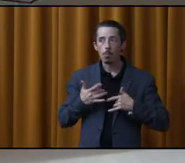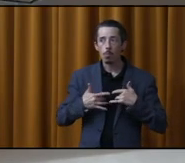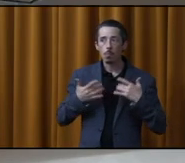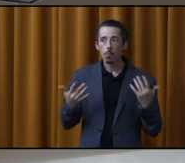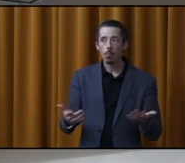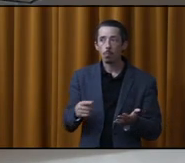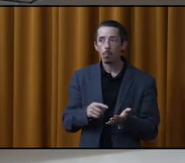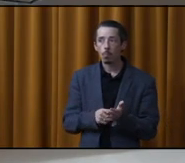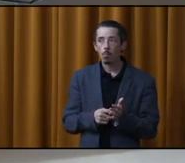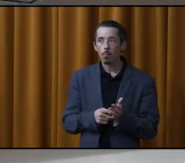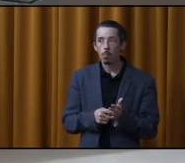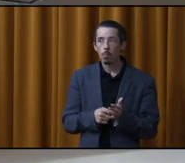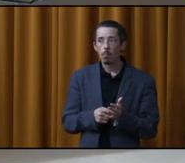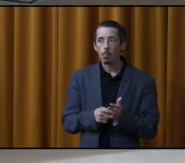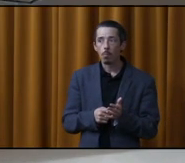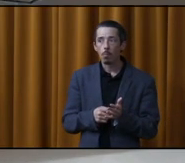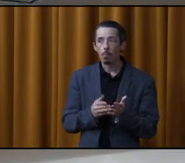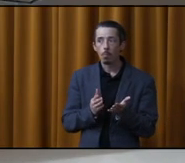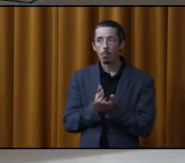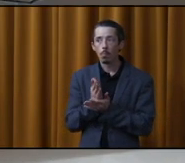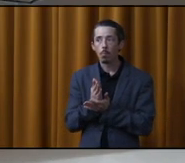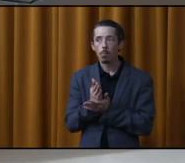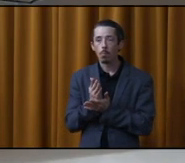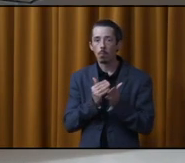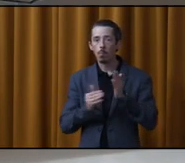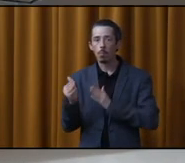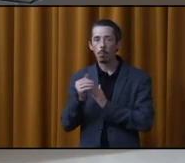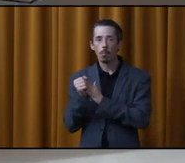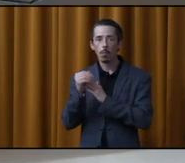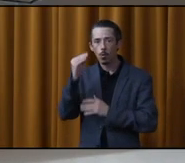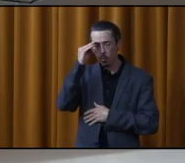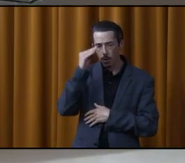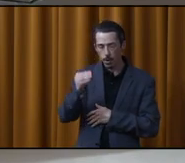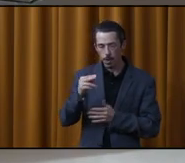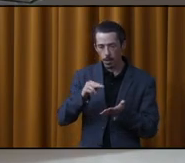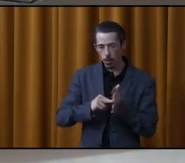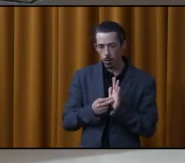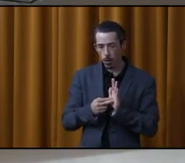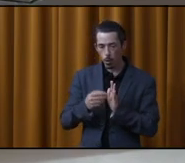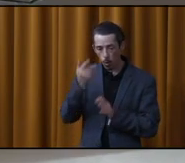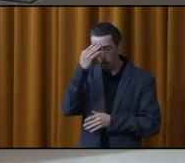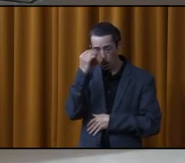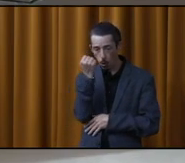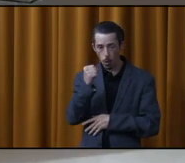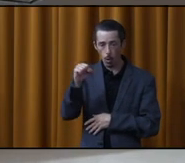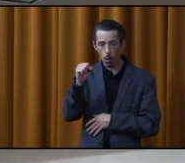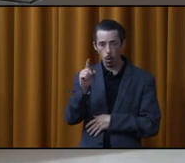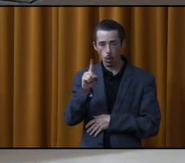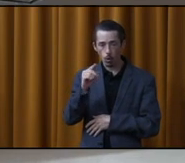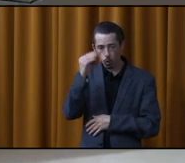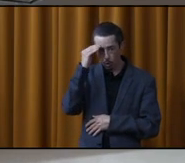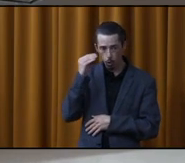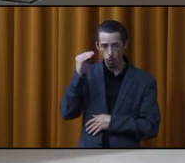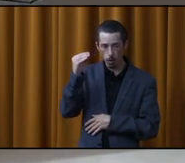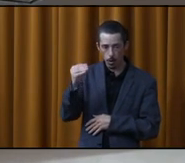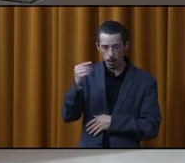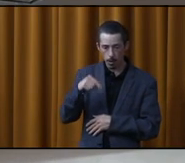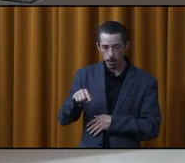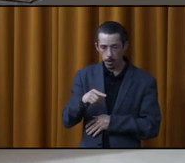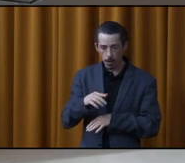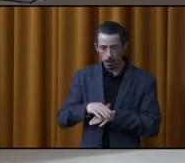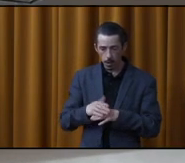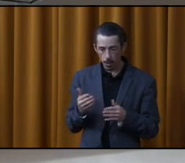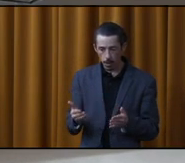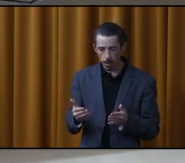territoires, des territoires de dominance? S'il y des sens de dominance, on n pas encouragé des